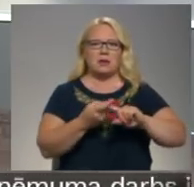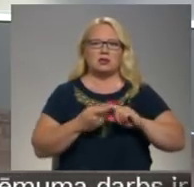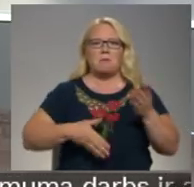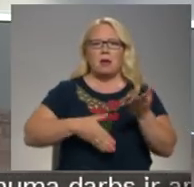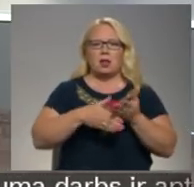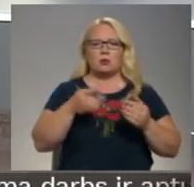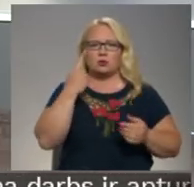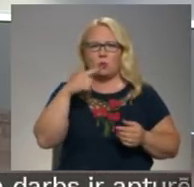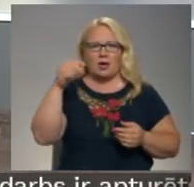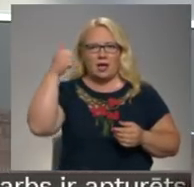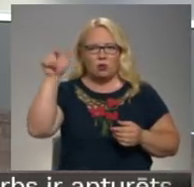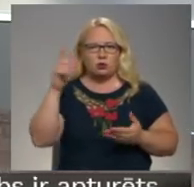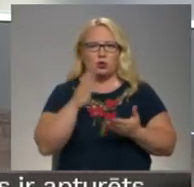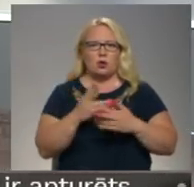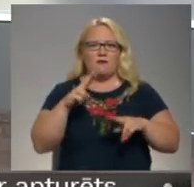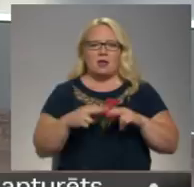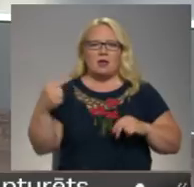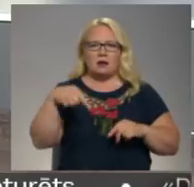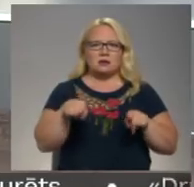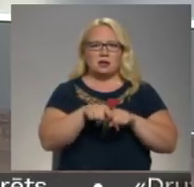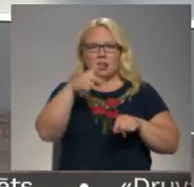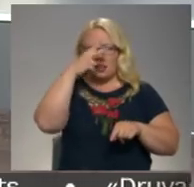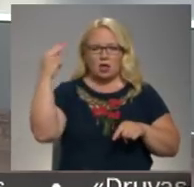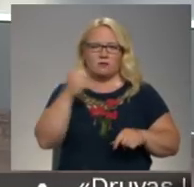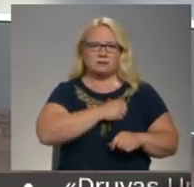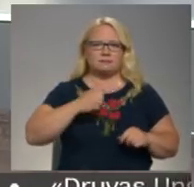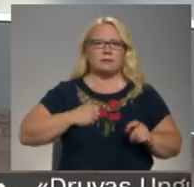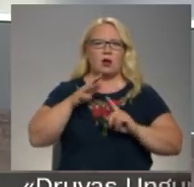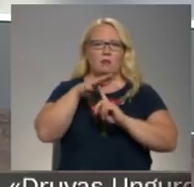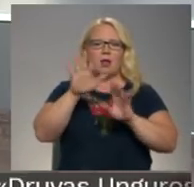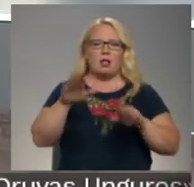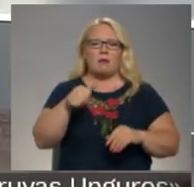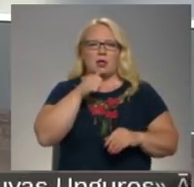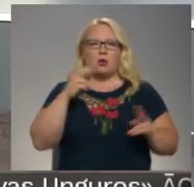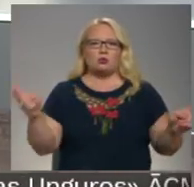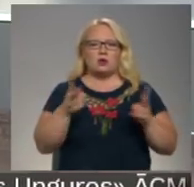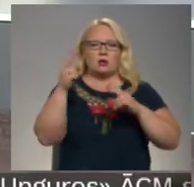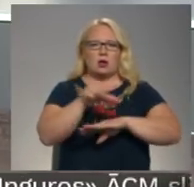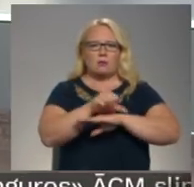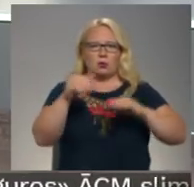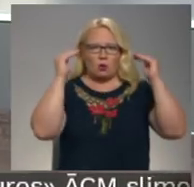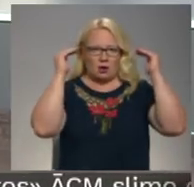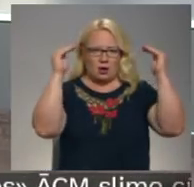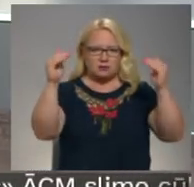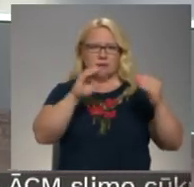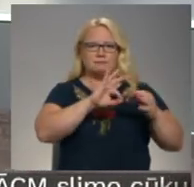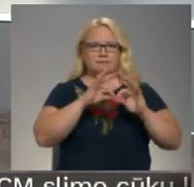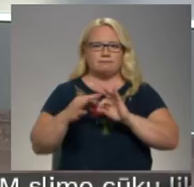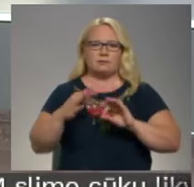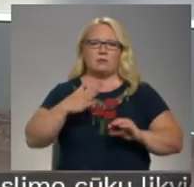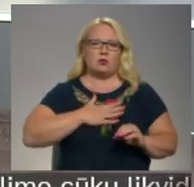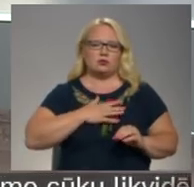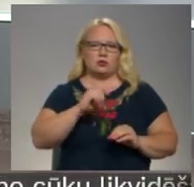Igaunijas. Notikuma vietā šodien ieradās arī lietu uzgaisa spēku helikopteris, lai mēģinātu ugunsgrēku ierobežot no gaisa. Vairāk